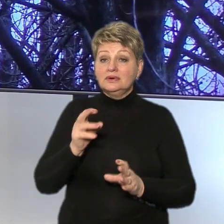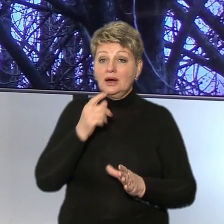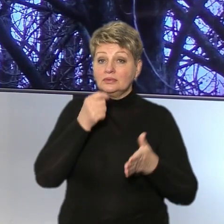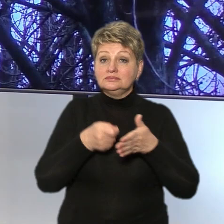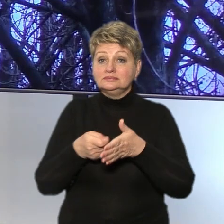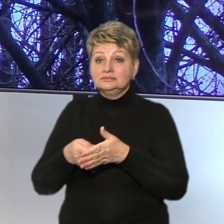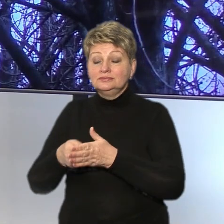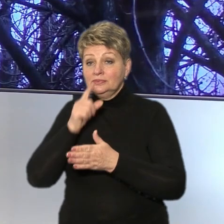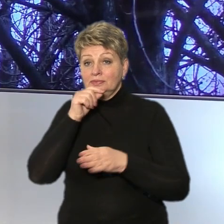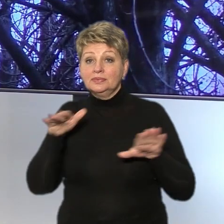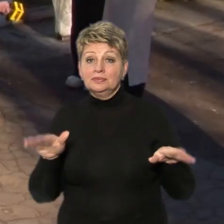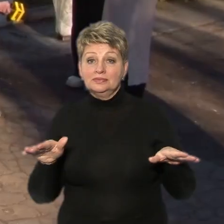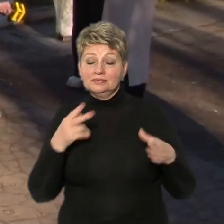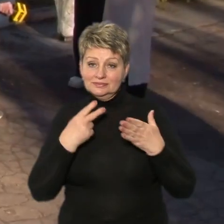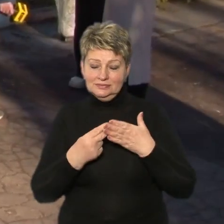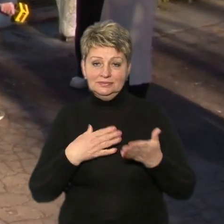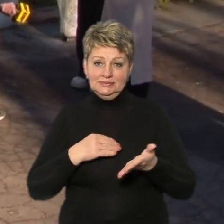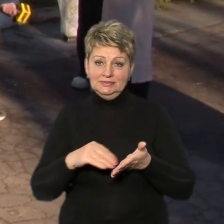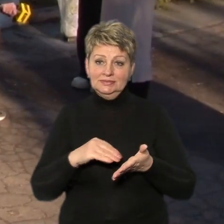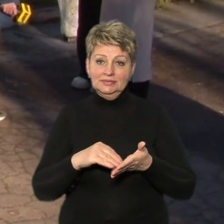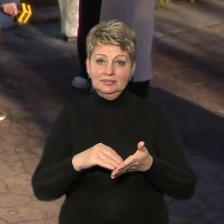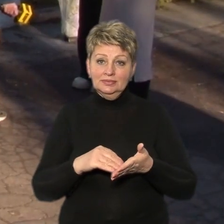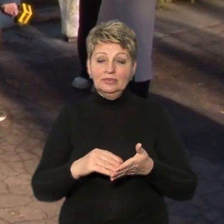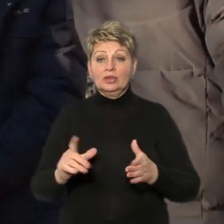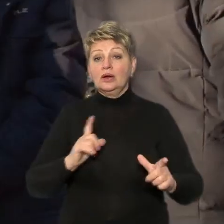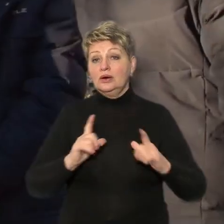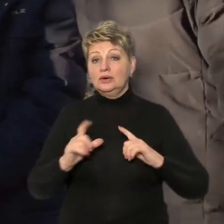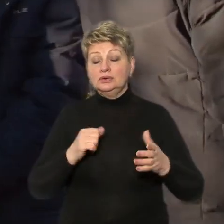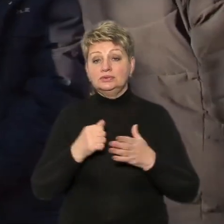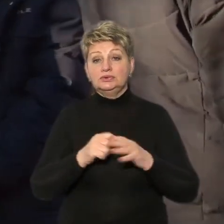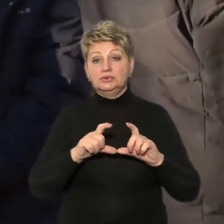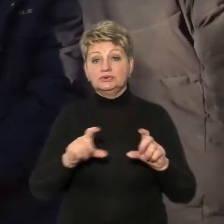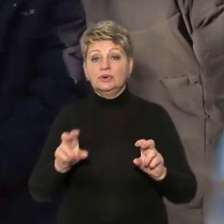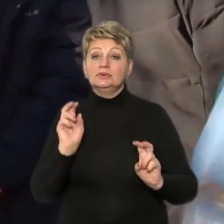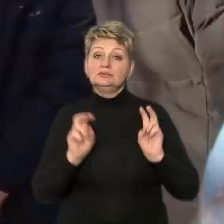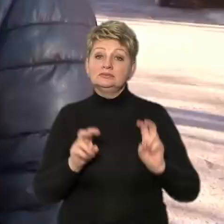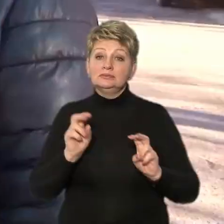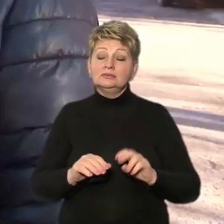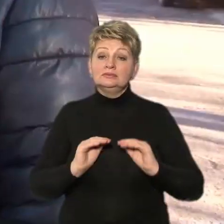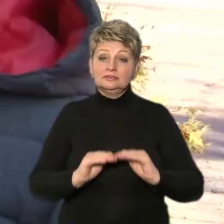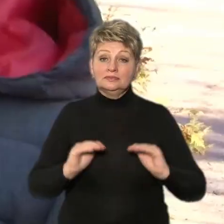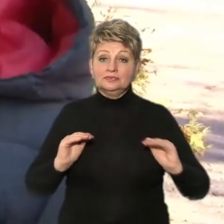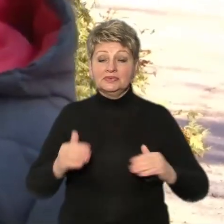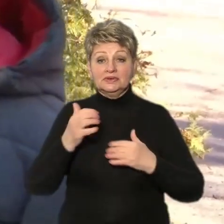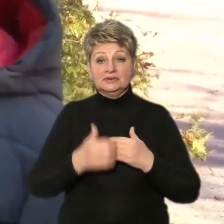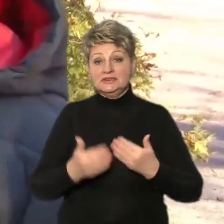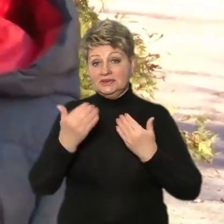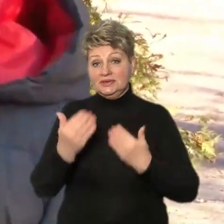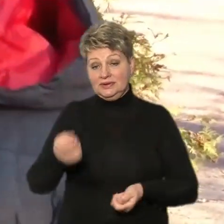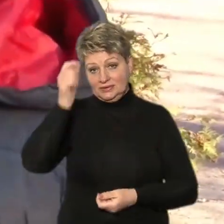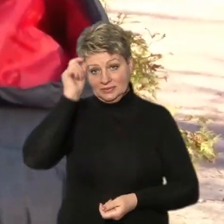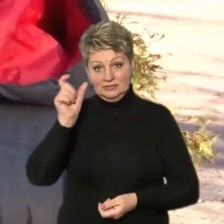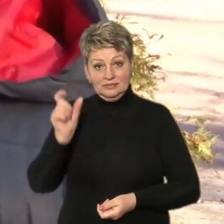бачила Анастасія Гуменна. Попри канікули, школи сходяться учні. Серед них Артем Ворона. Ми вирішили